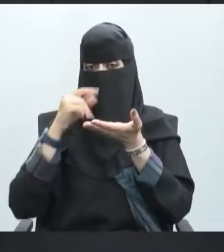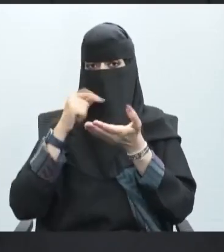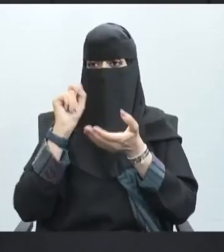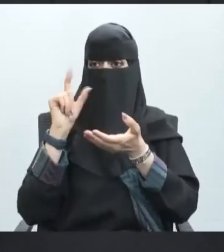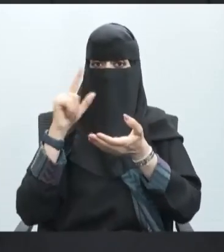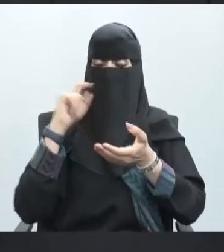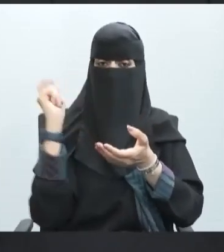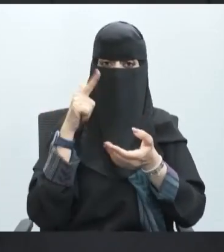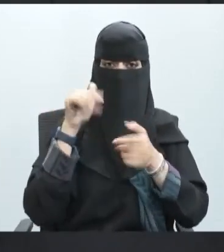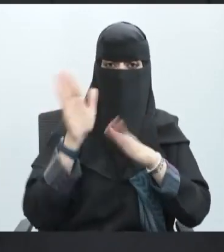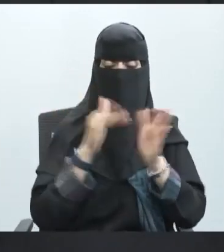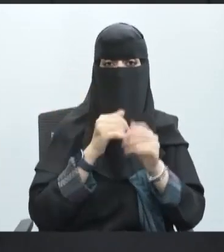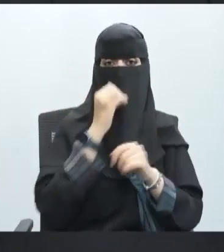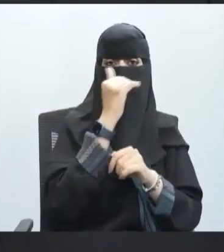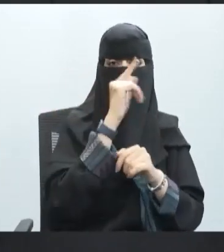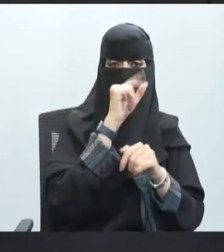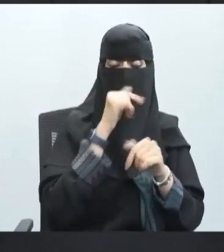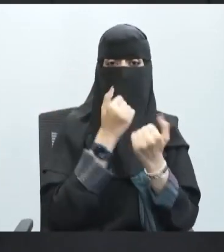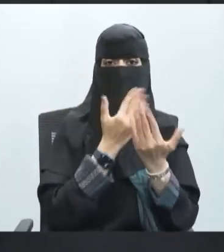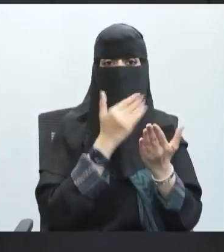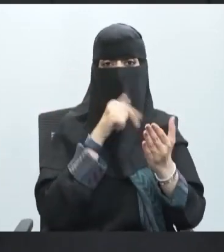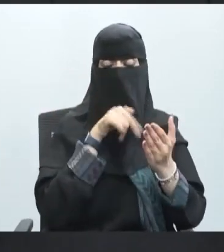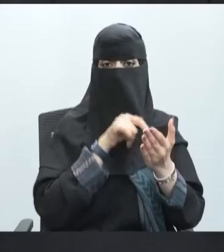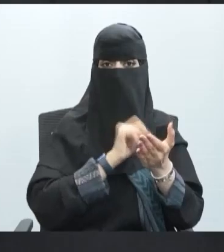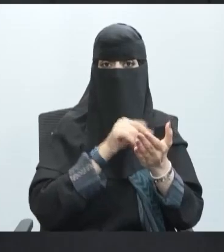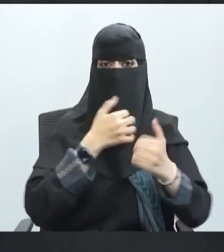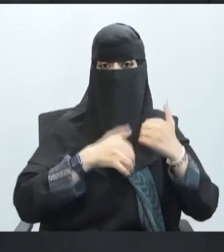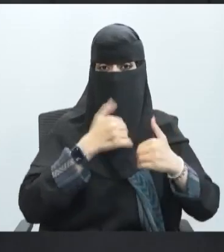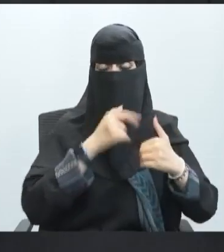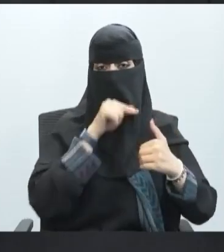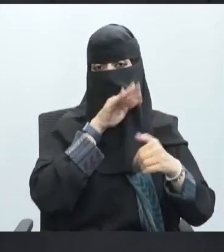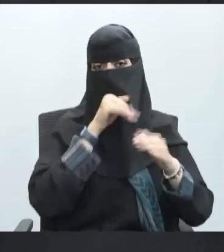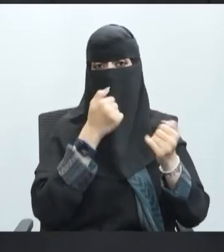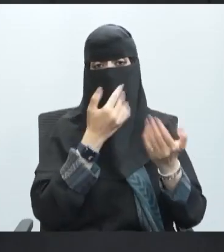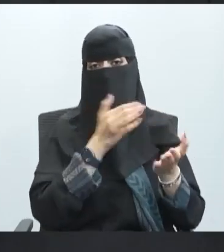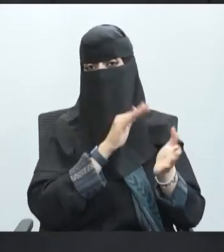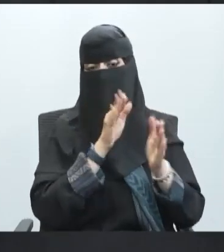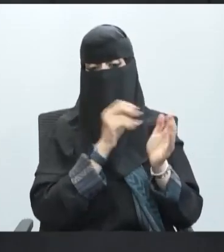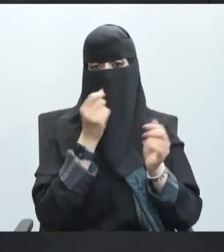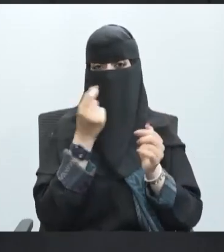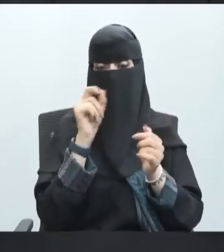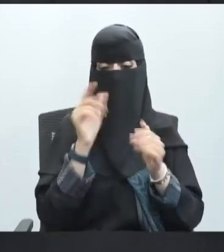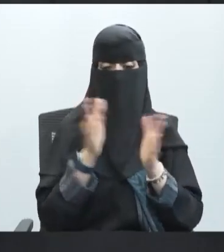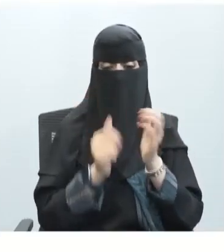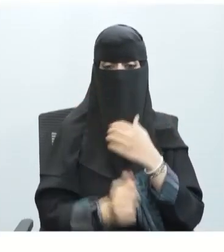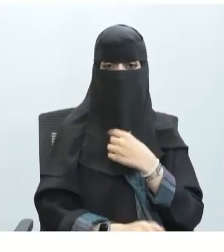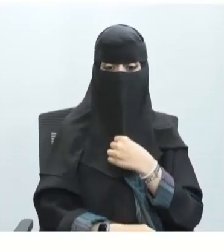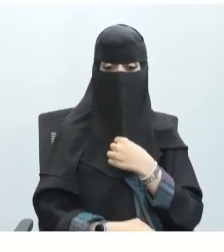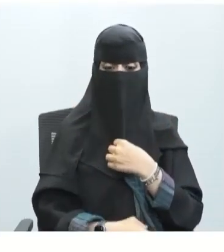التي افتقدت لهذا الغمض كانت وظيفتها مهمتها الإحساس بهذا الألم الخفيف النابض